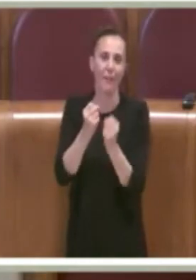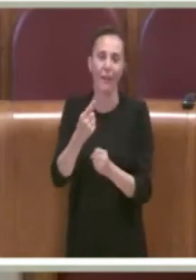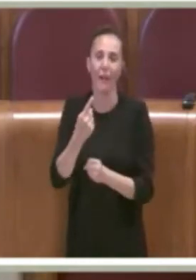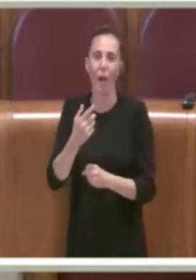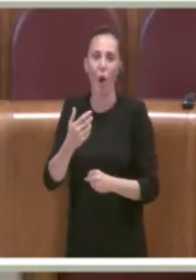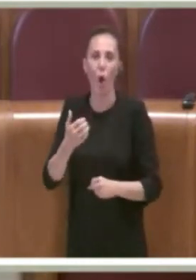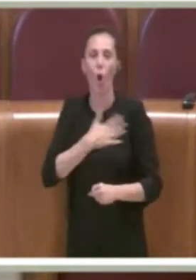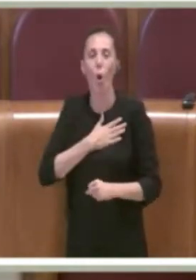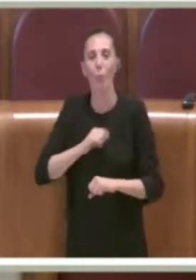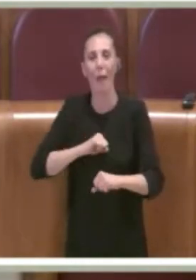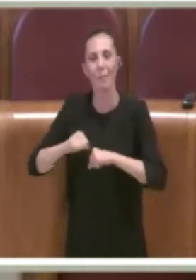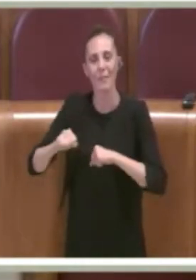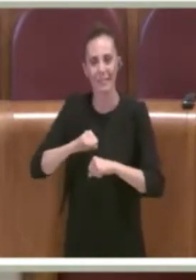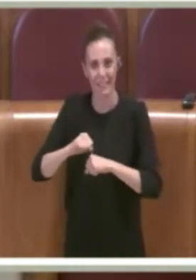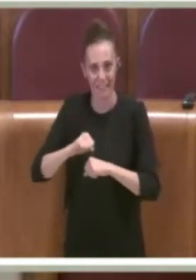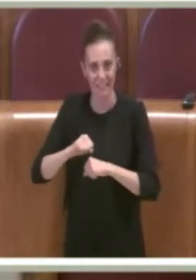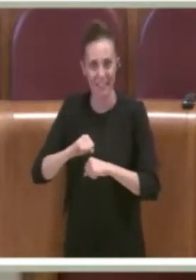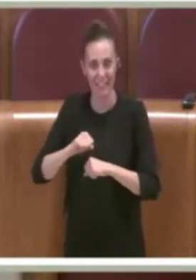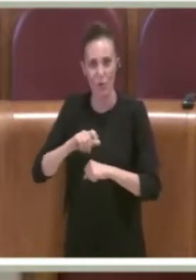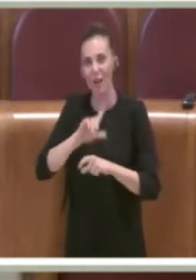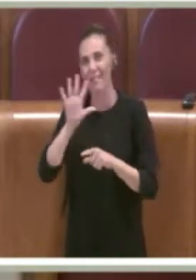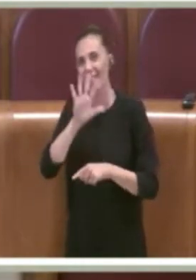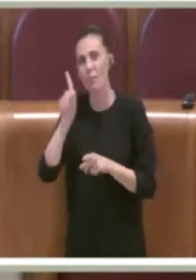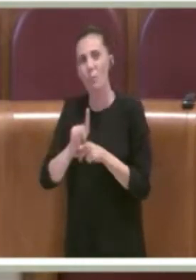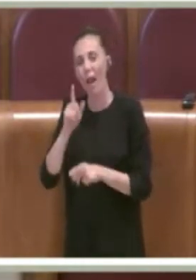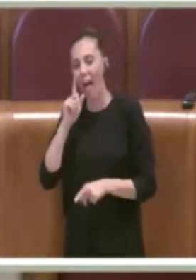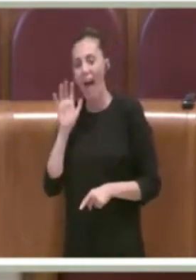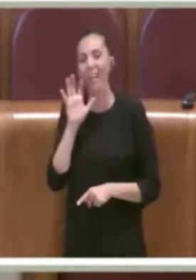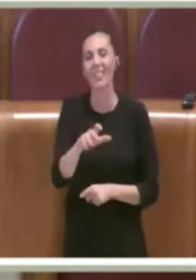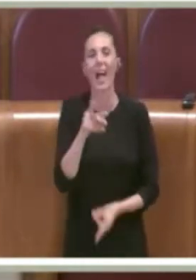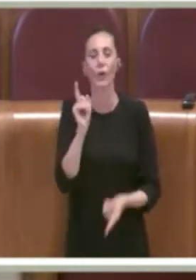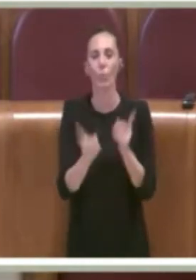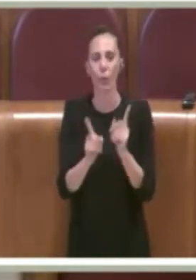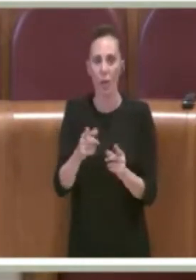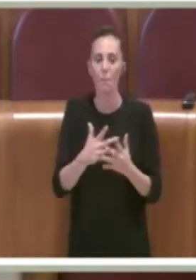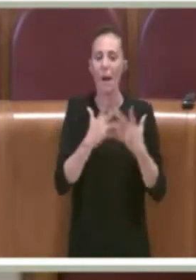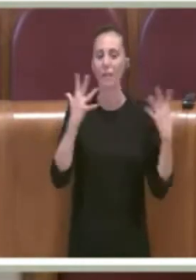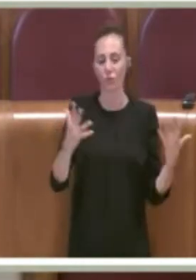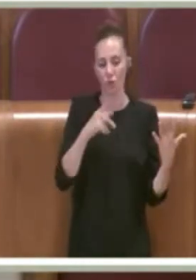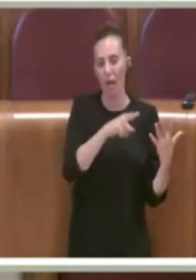politico. La maggioranza voterà a favore di questa delibera. Grazie.